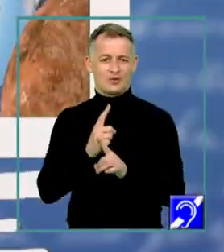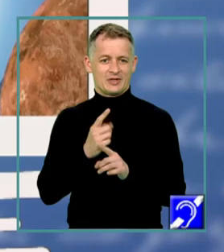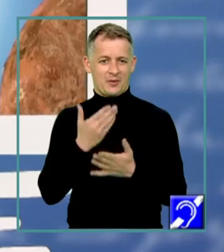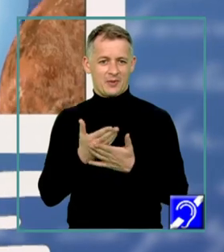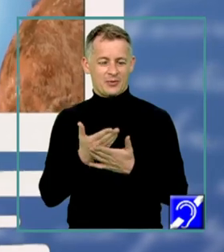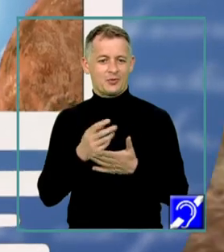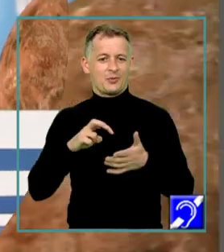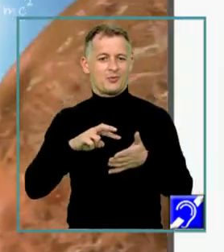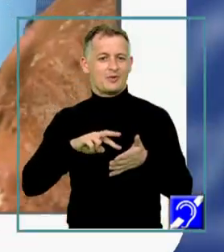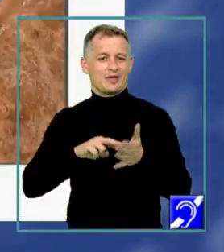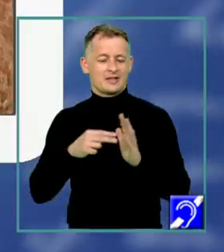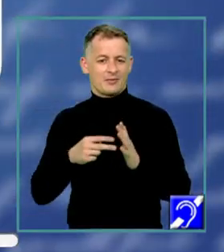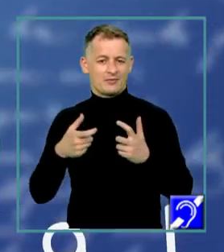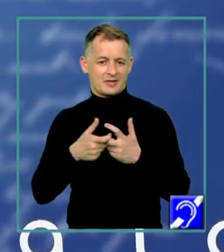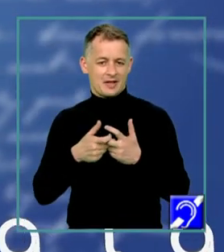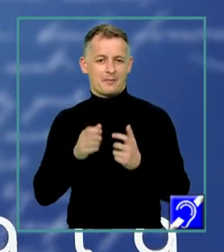pentru BAC.